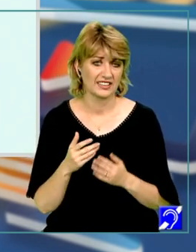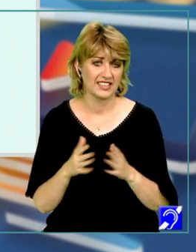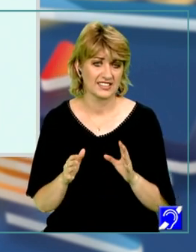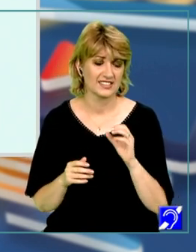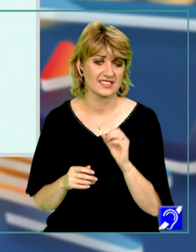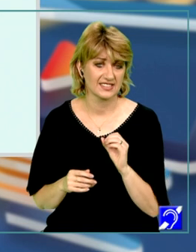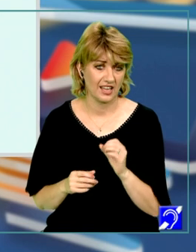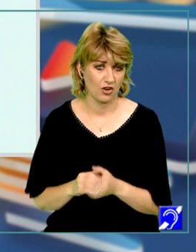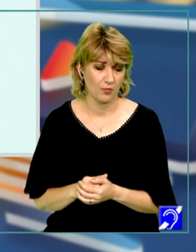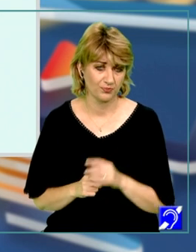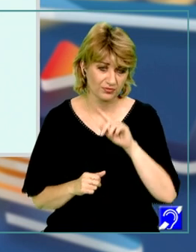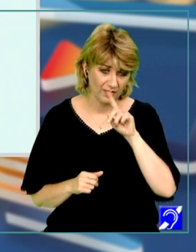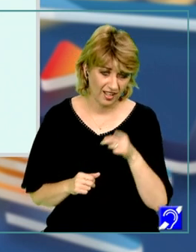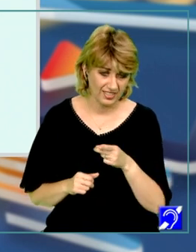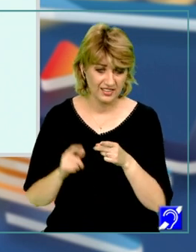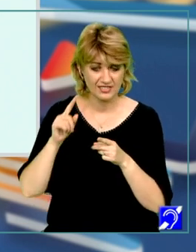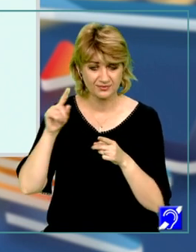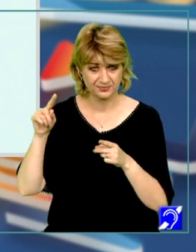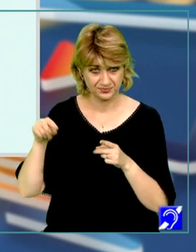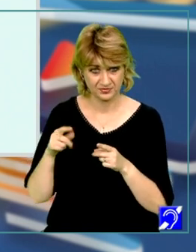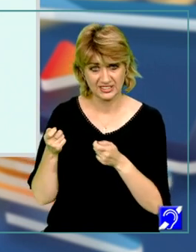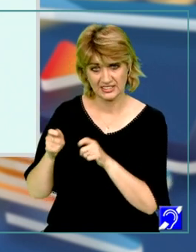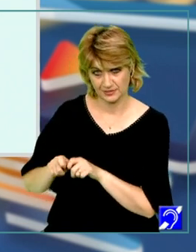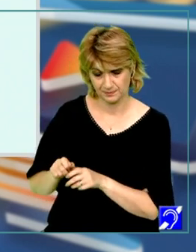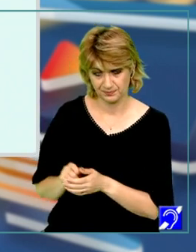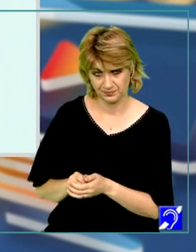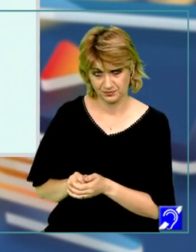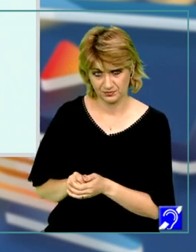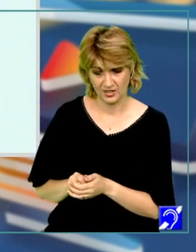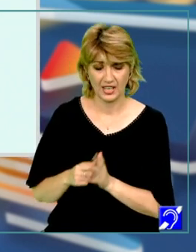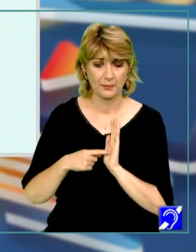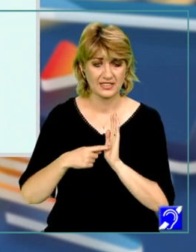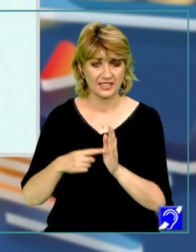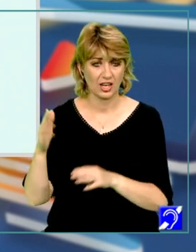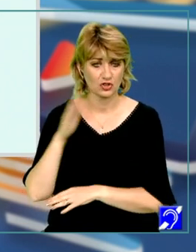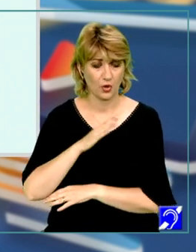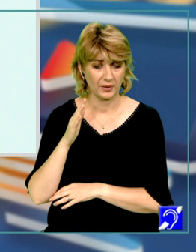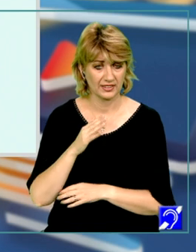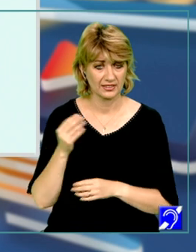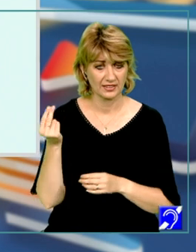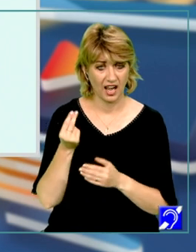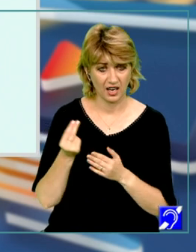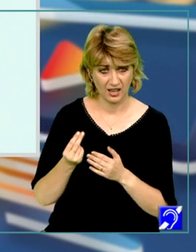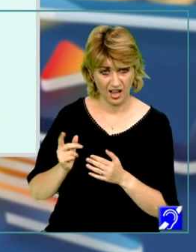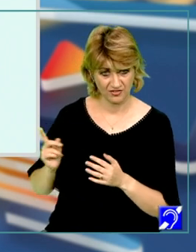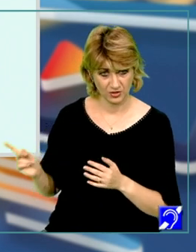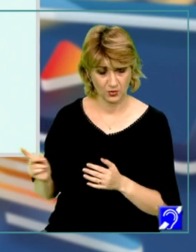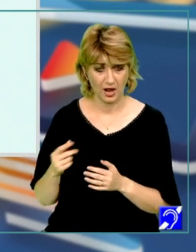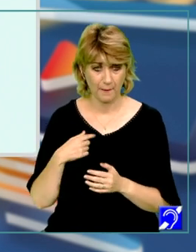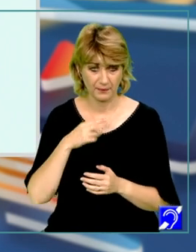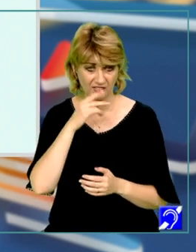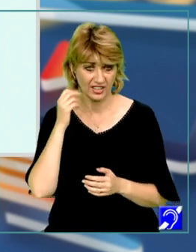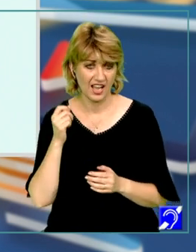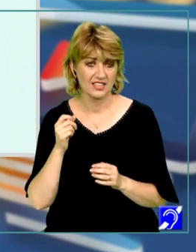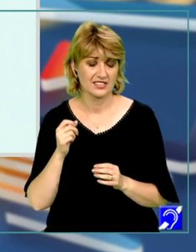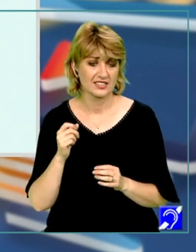în 0. Bun. Observăm de asemenea reprezentarea geometrica graficului funcției și am preferat să